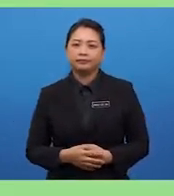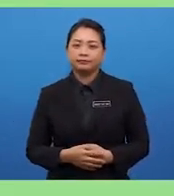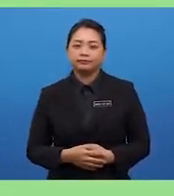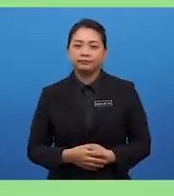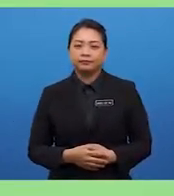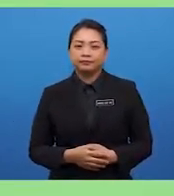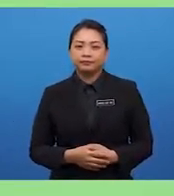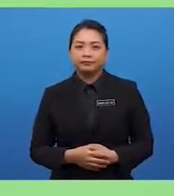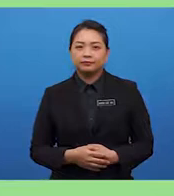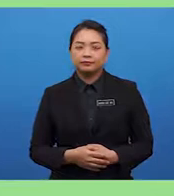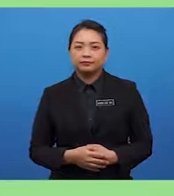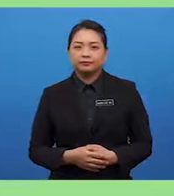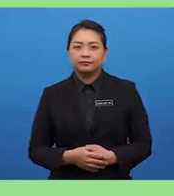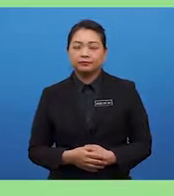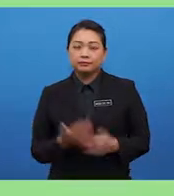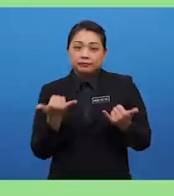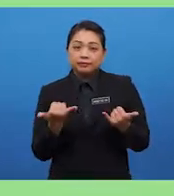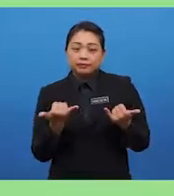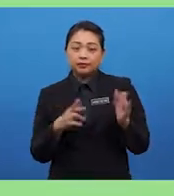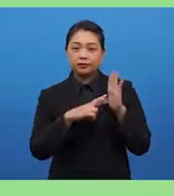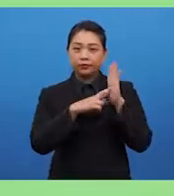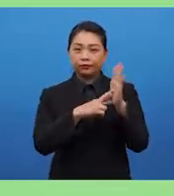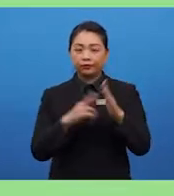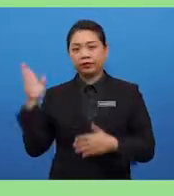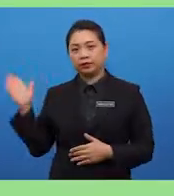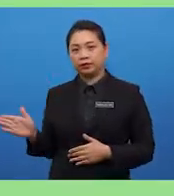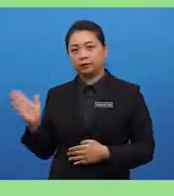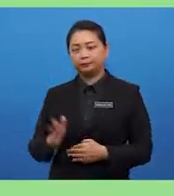speaking paper. Now, refer visual 4.